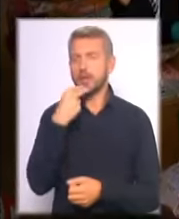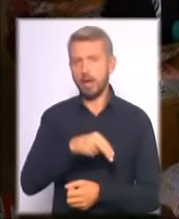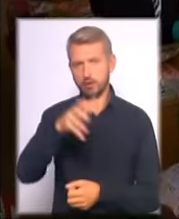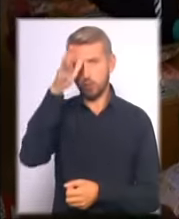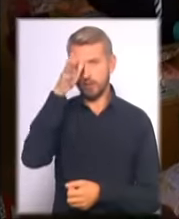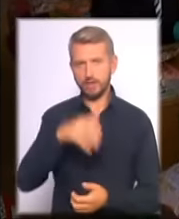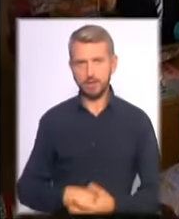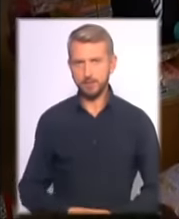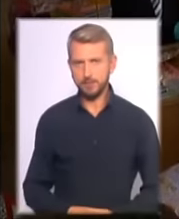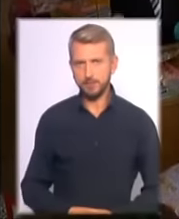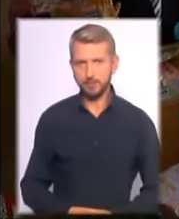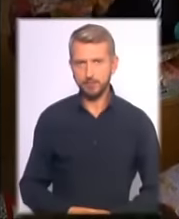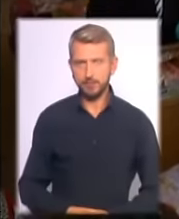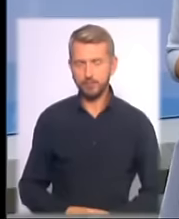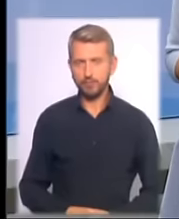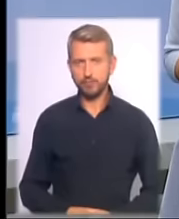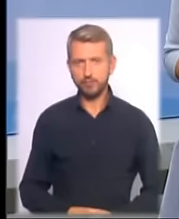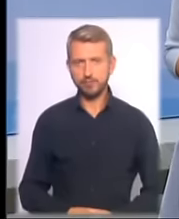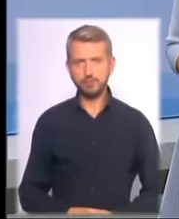Селена Жернок, Андрій Гегеля, Телеканал Київ.